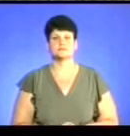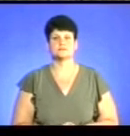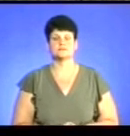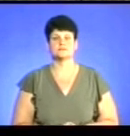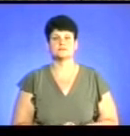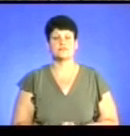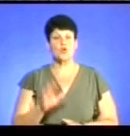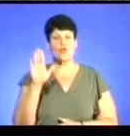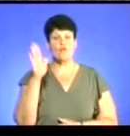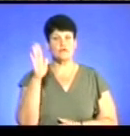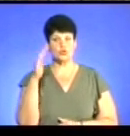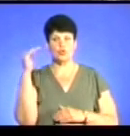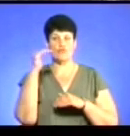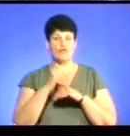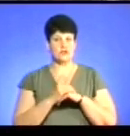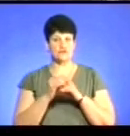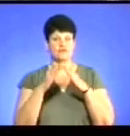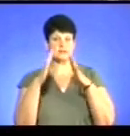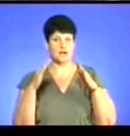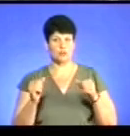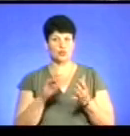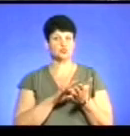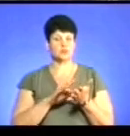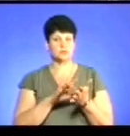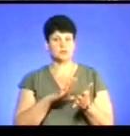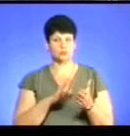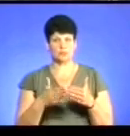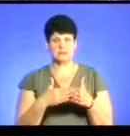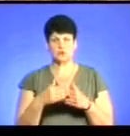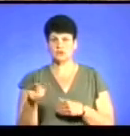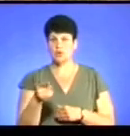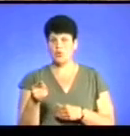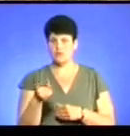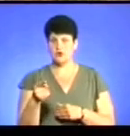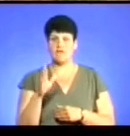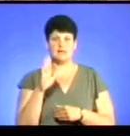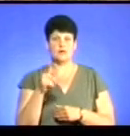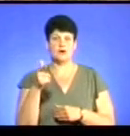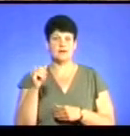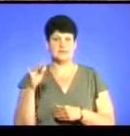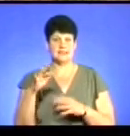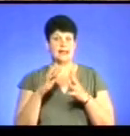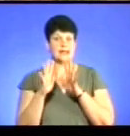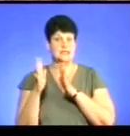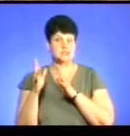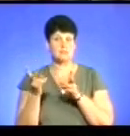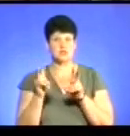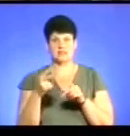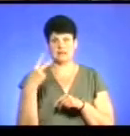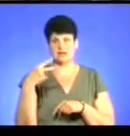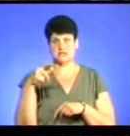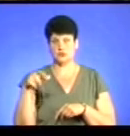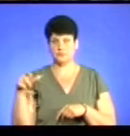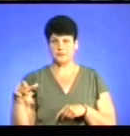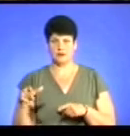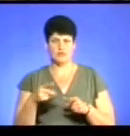У вівторок, увечері до табору ромів, який був розташований поблизу Тернополя, у Великогеївському лісі, прийшли майже 20 осіб.